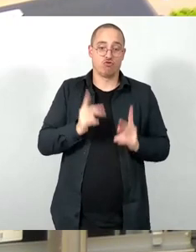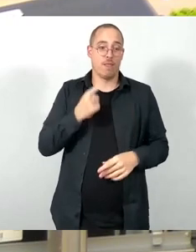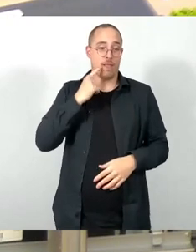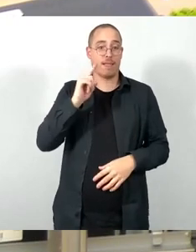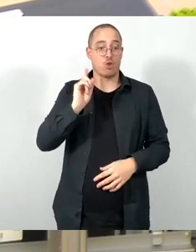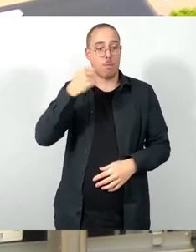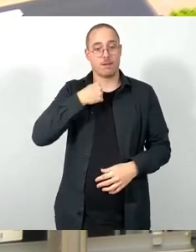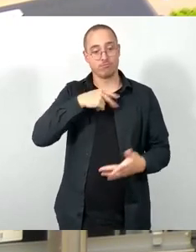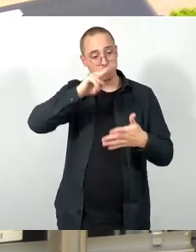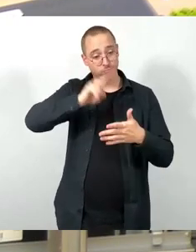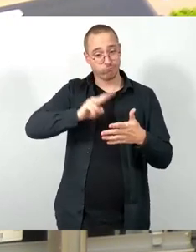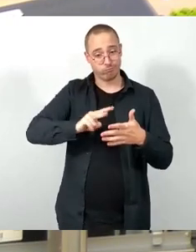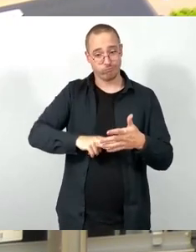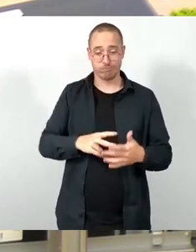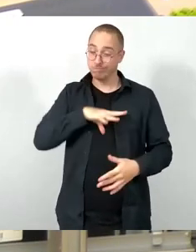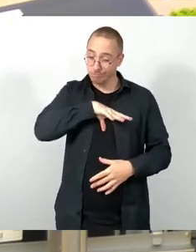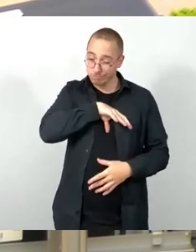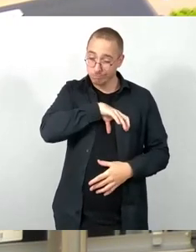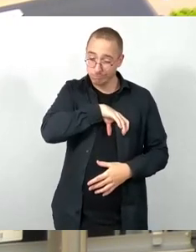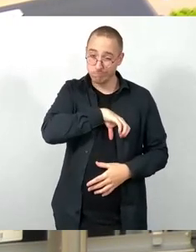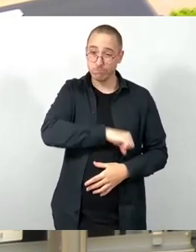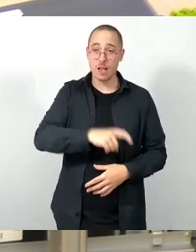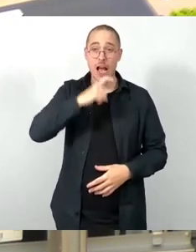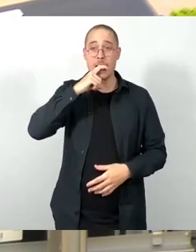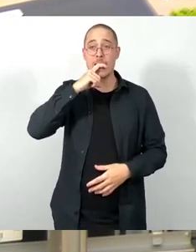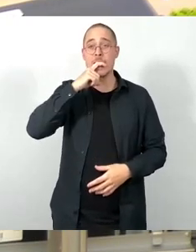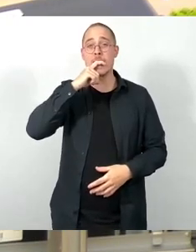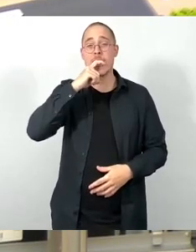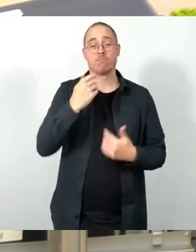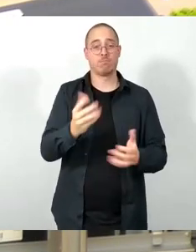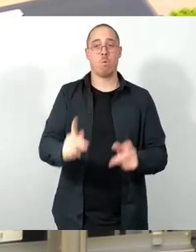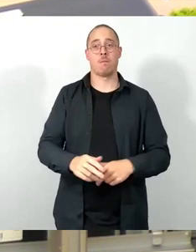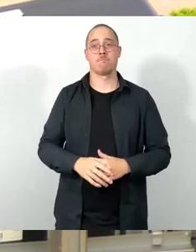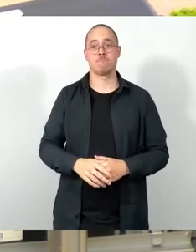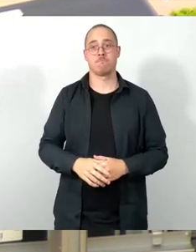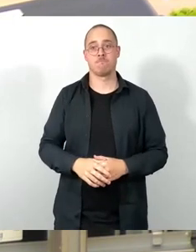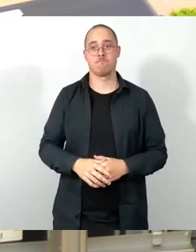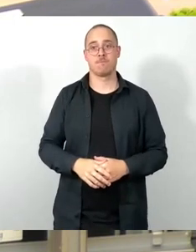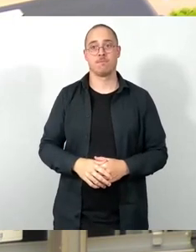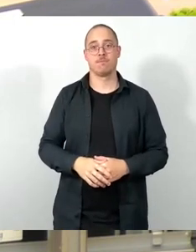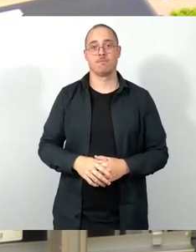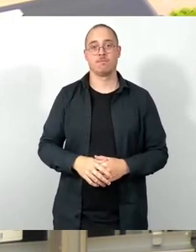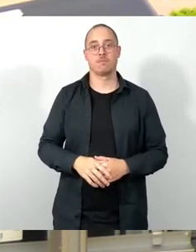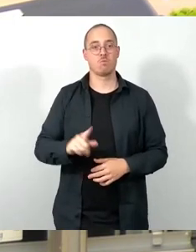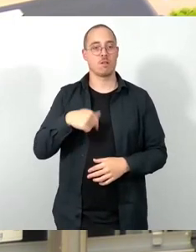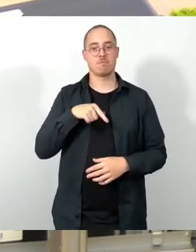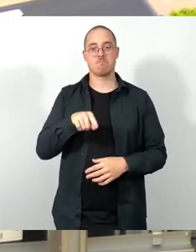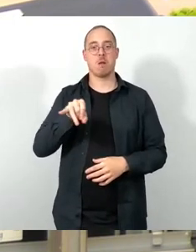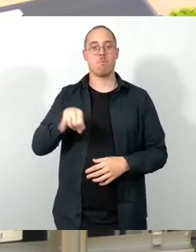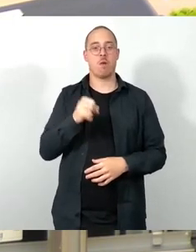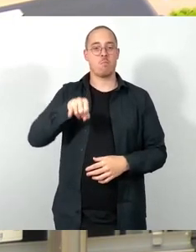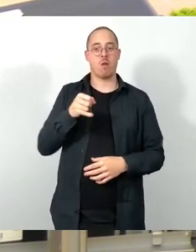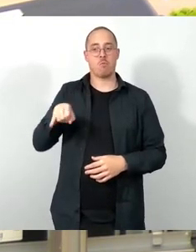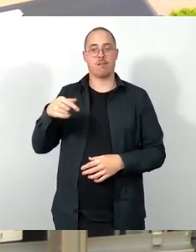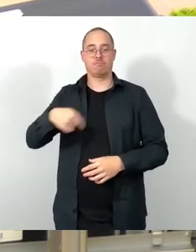bin ich dazu, also zu dem Schluss gekommen, dass es bei diesen Projekten bei mir doch eine ganze Menge Fragen gibt. Und